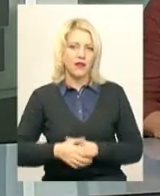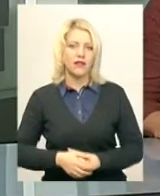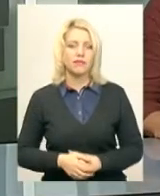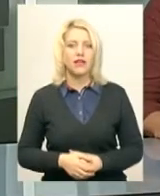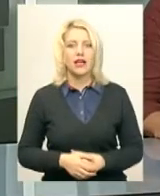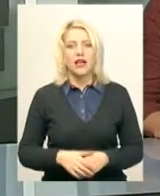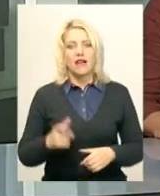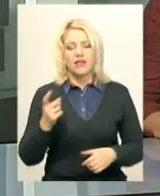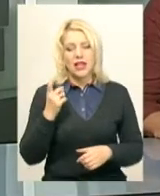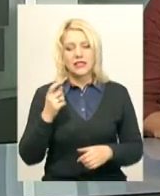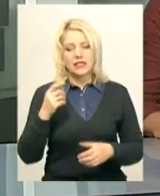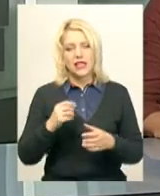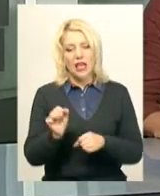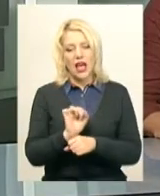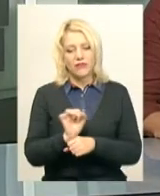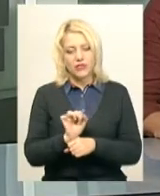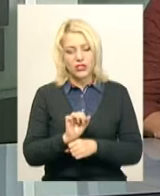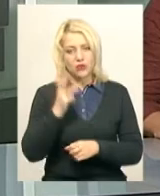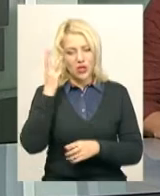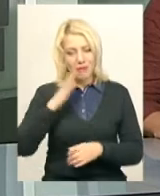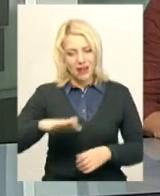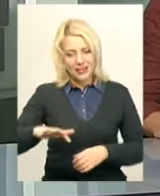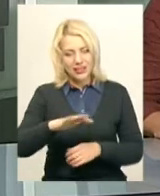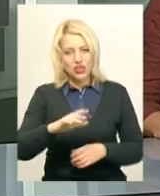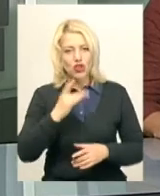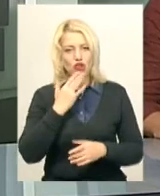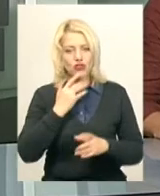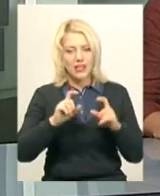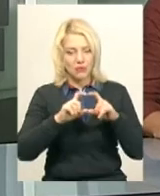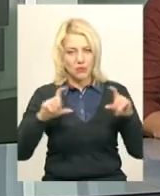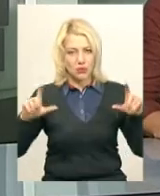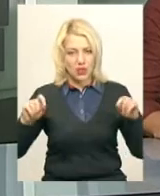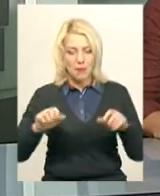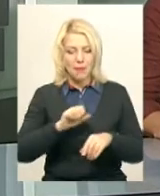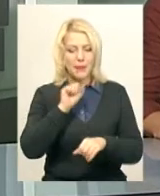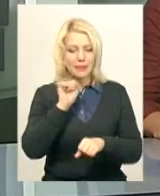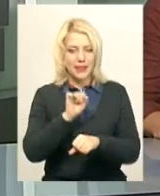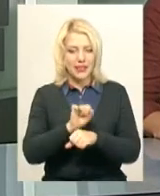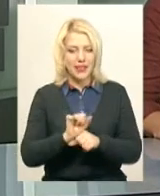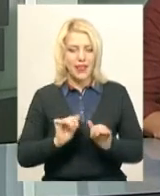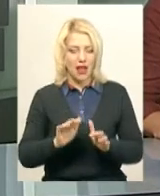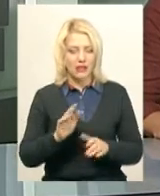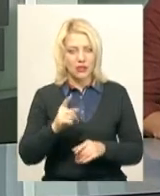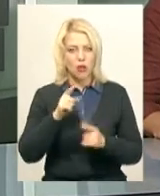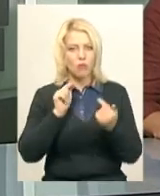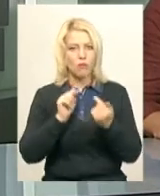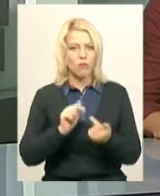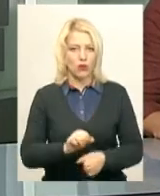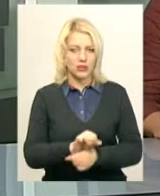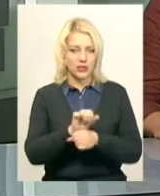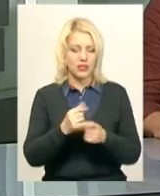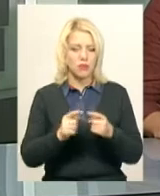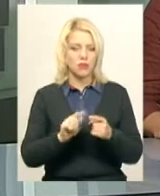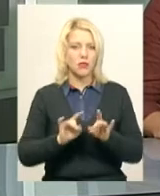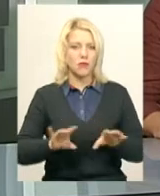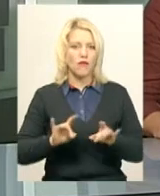Власники автівок Смольниччини з іноземною реєстрацією призупинили акцію протесту. Про це нам телефоном повідомив координатор з заходу в